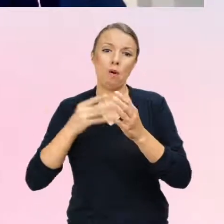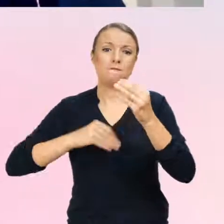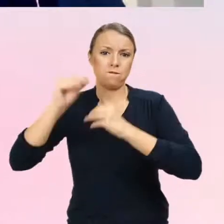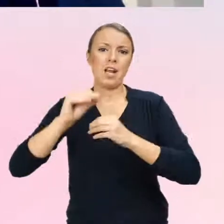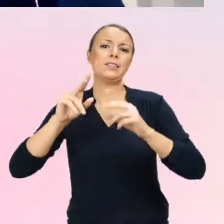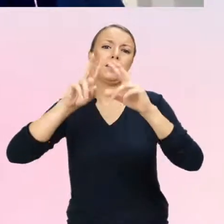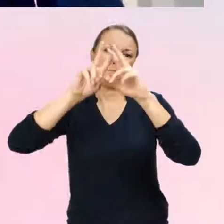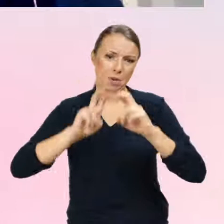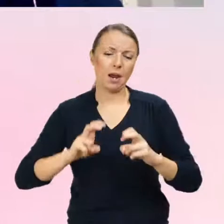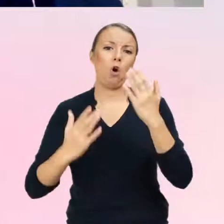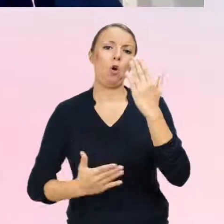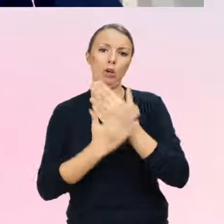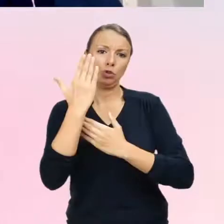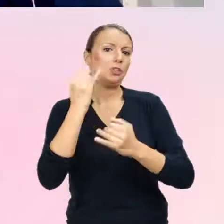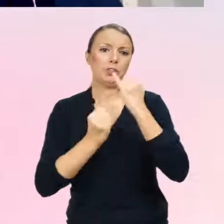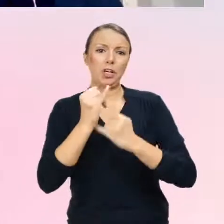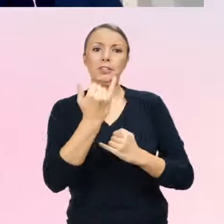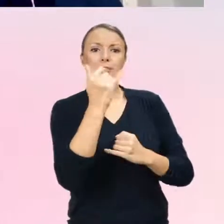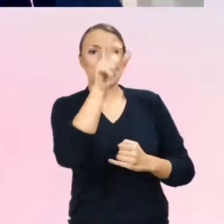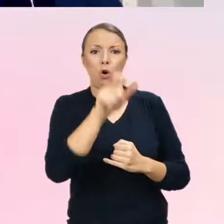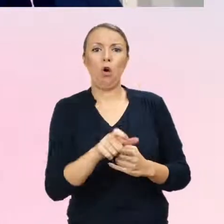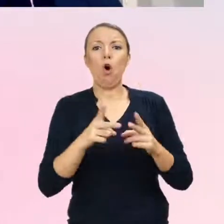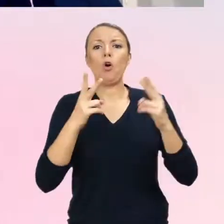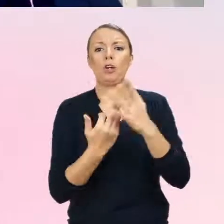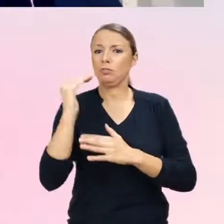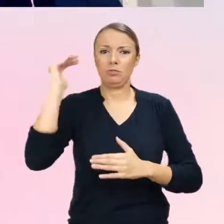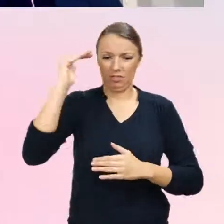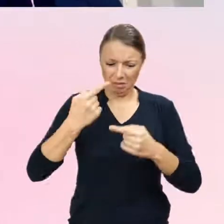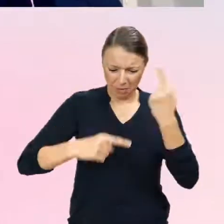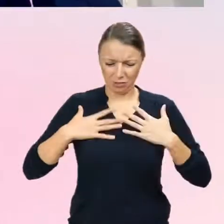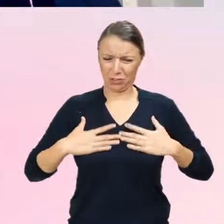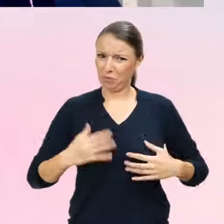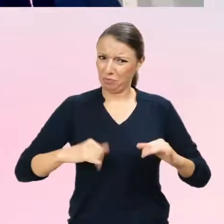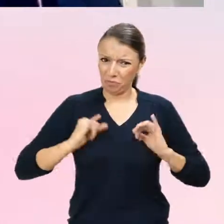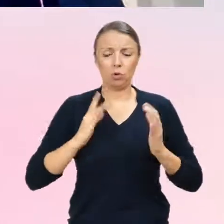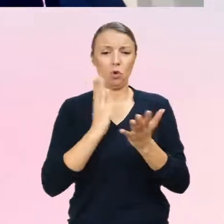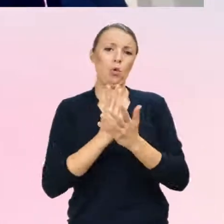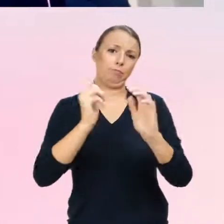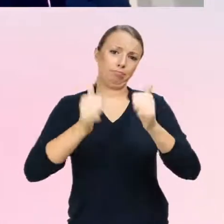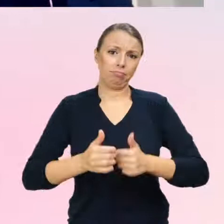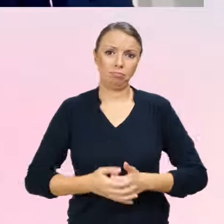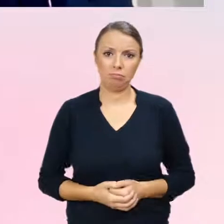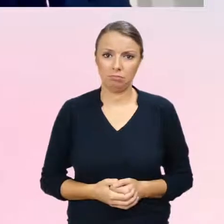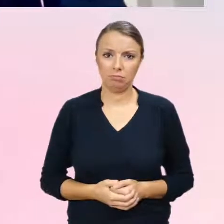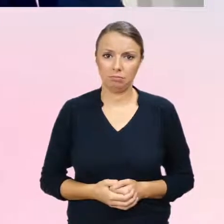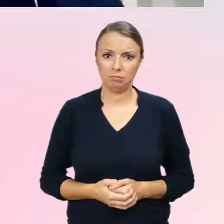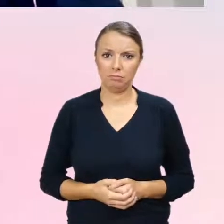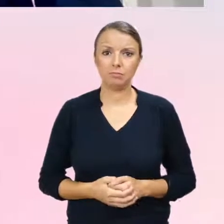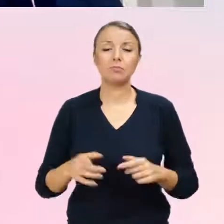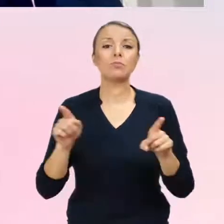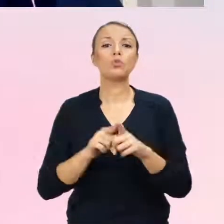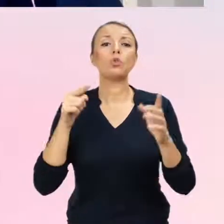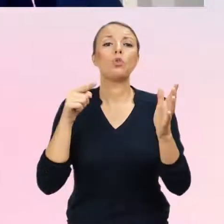w związku z tym właśnie też pogłębienie dysforii w okresie dojrzewania stanowi kryterium dla tranzycji